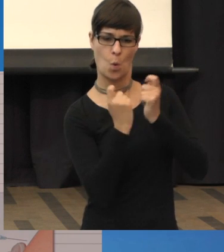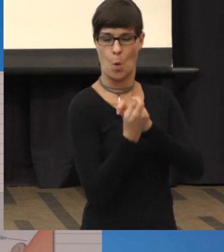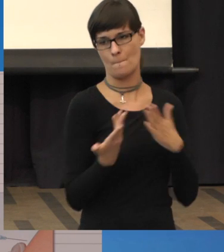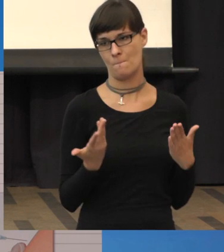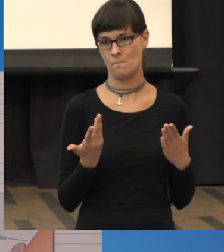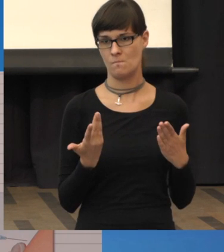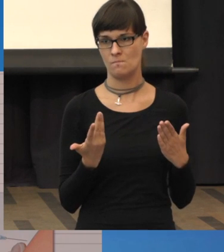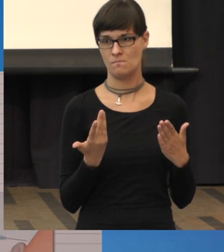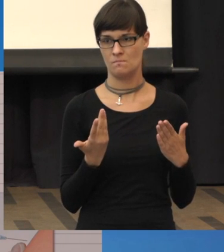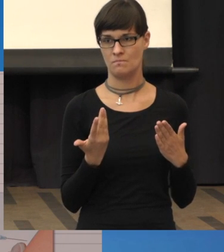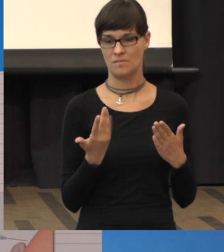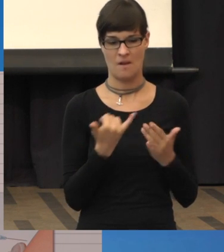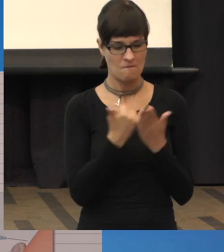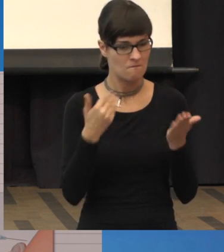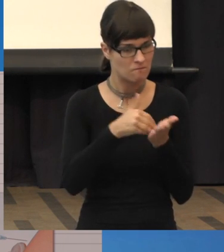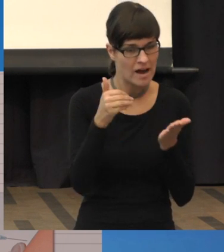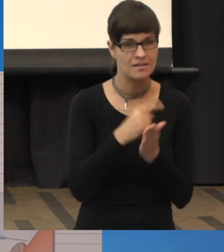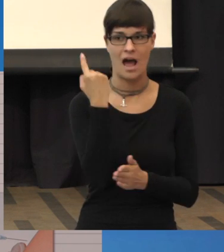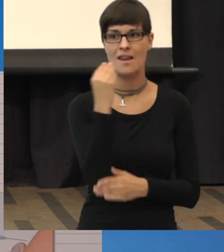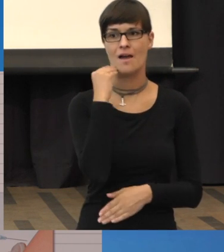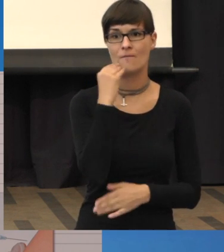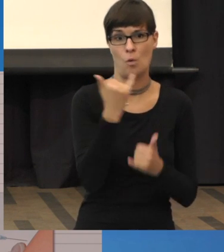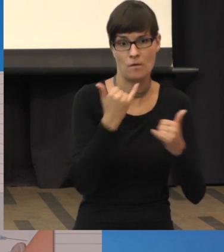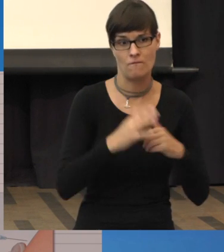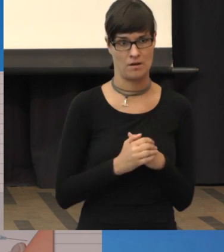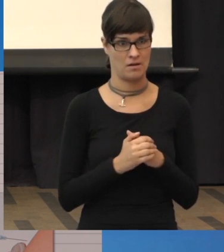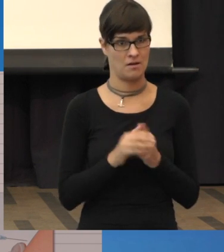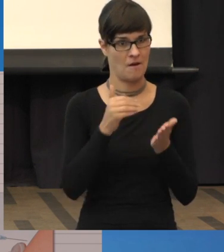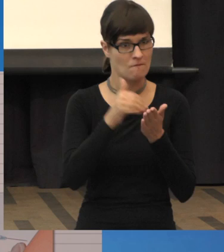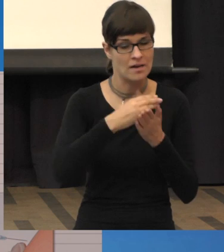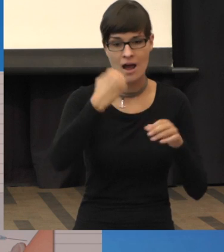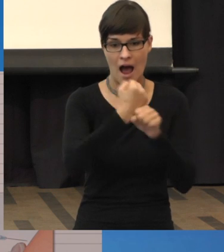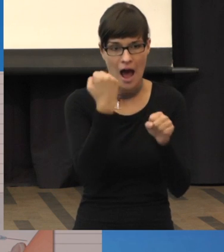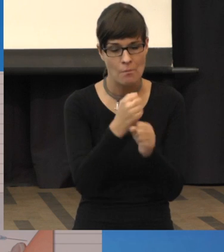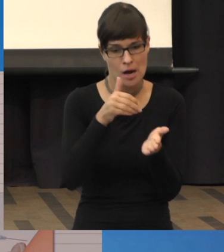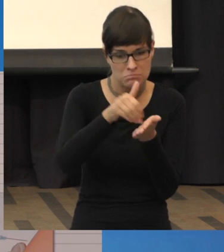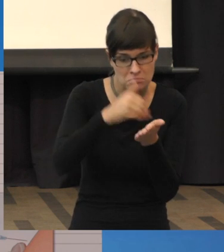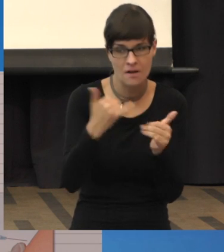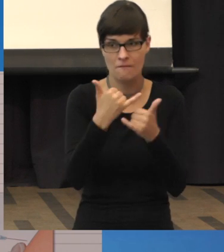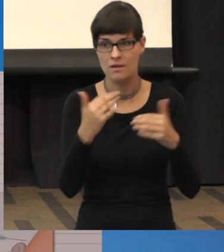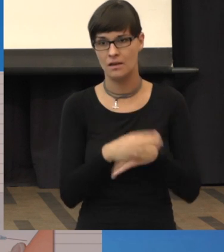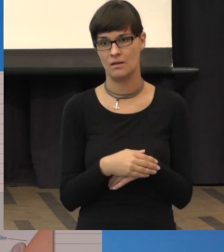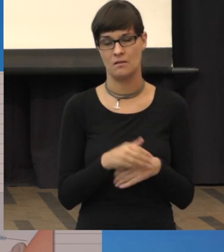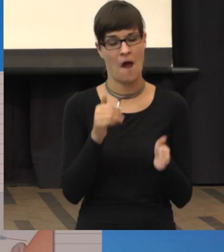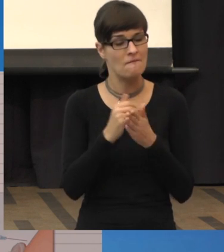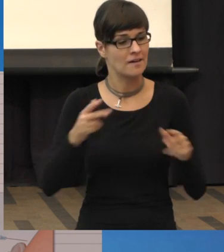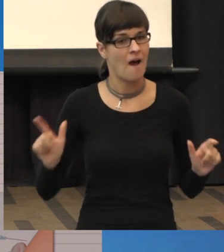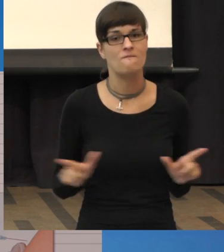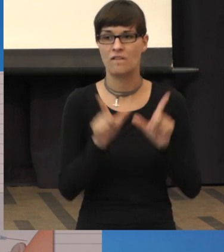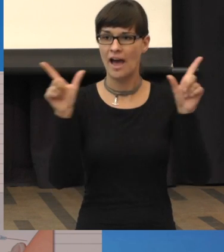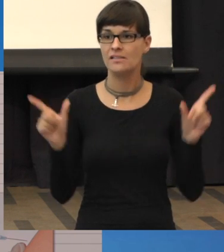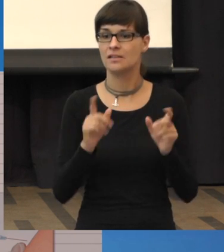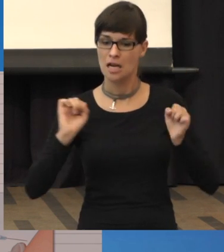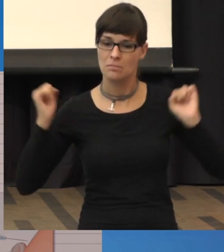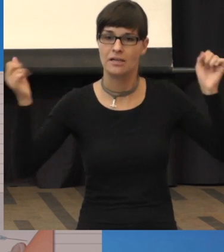Wie kann man weiterhin einen Haushalt führen? Wie kann man einer Beschäftigung nachgehen? Wie kann man Freizeitaktivitäten gestalten? Und